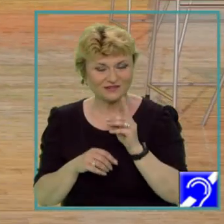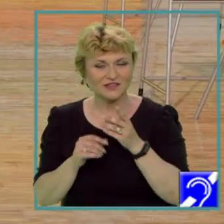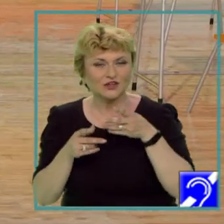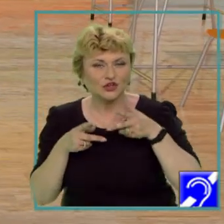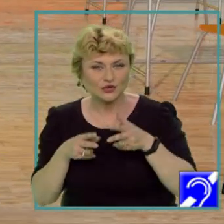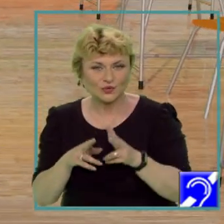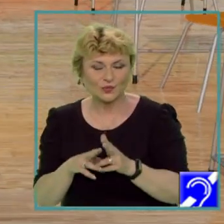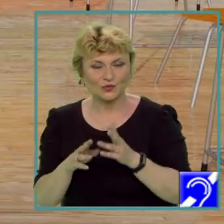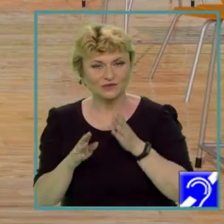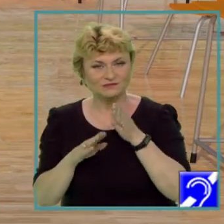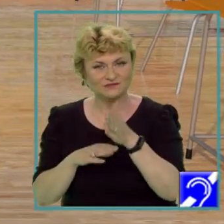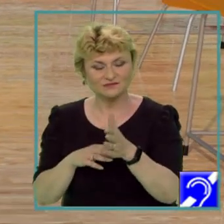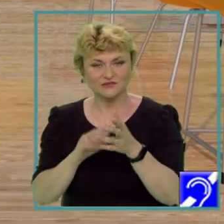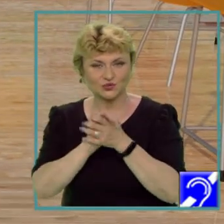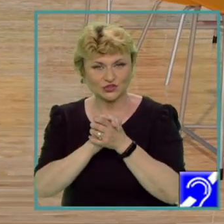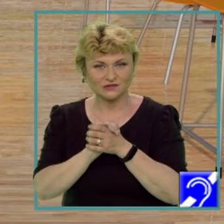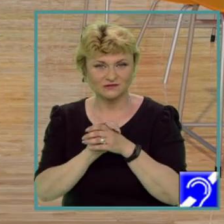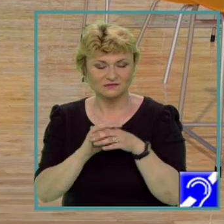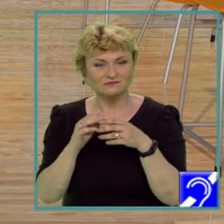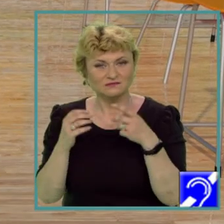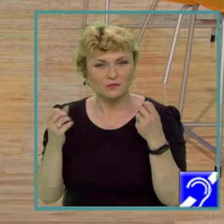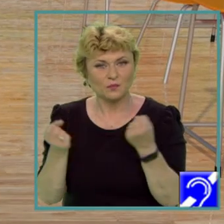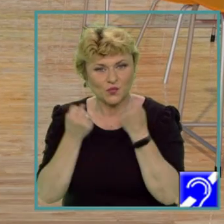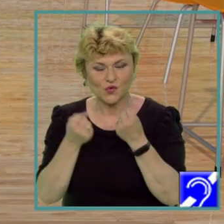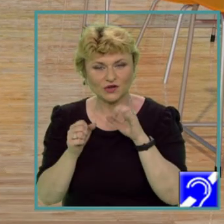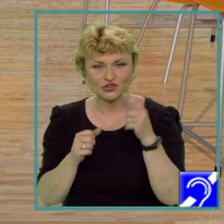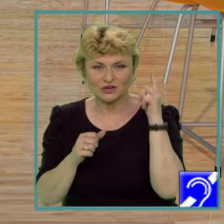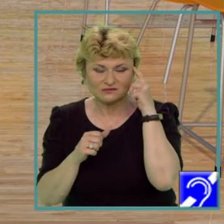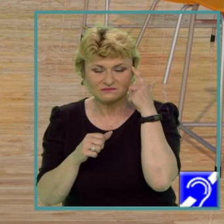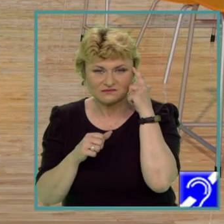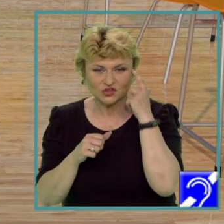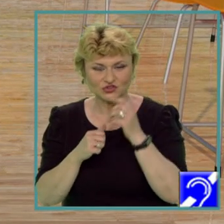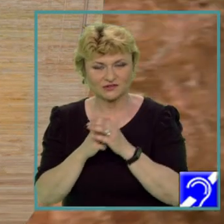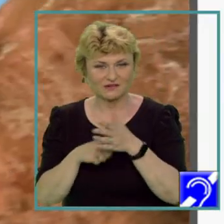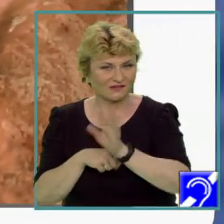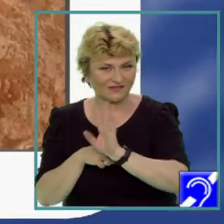este poavat cu muncă, efort și concentrare. Toate cele bune! La revedere!